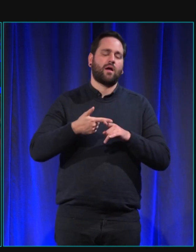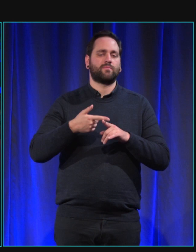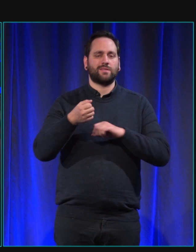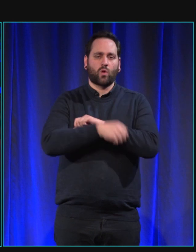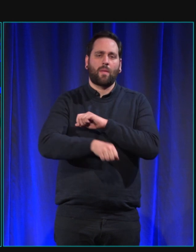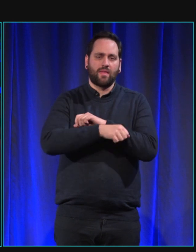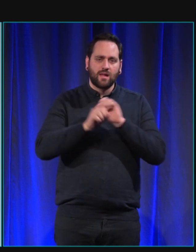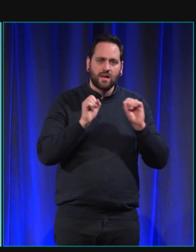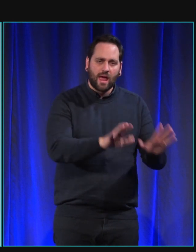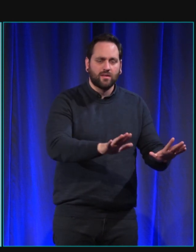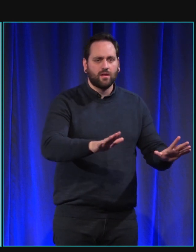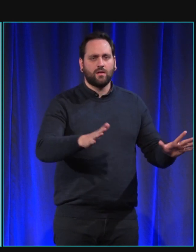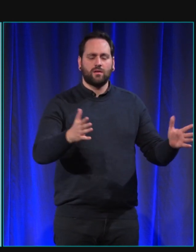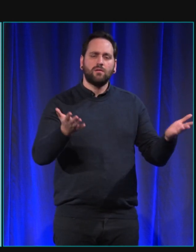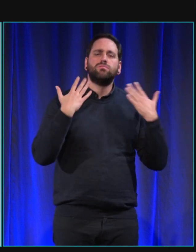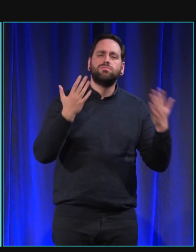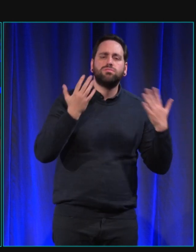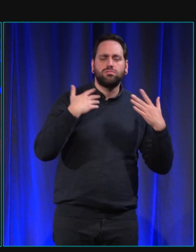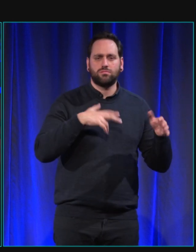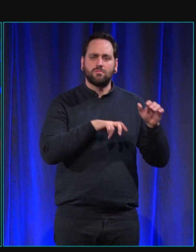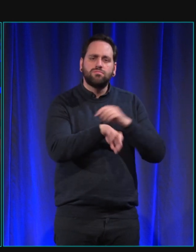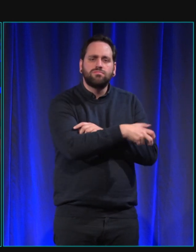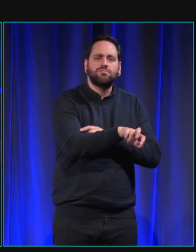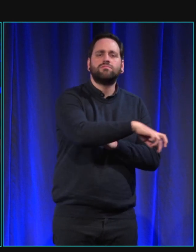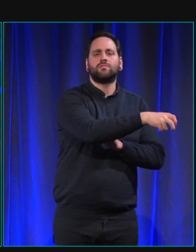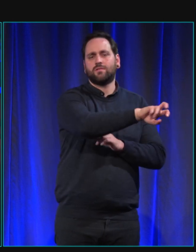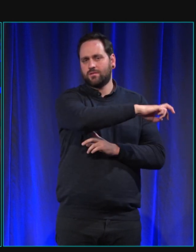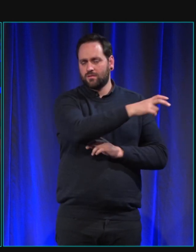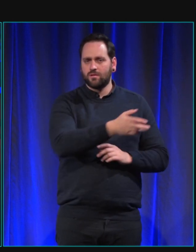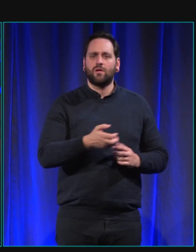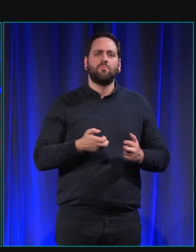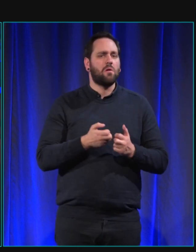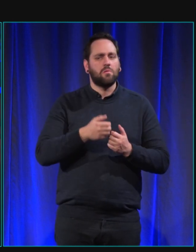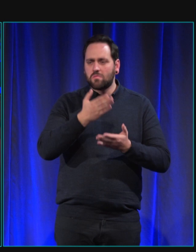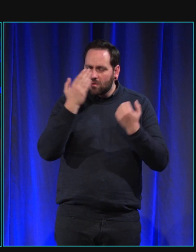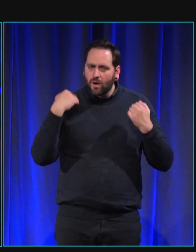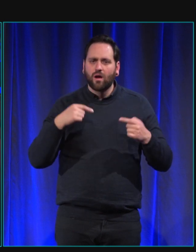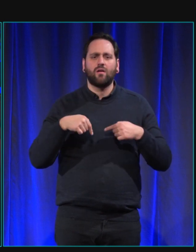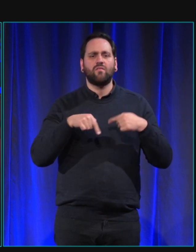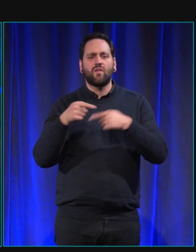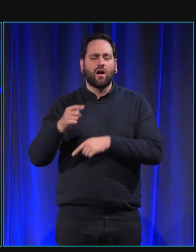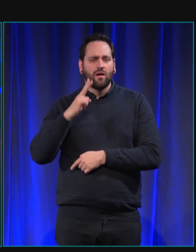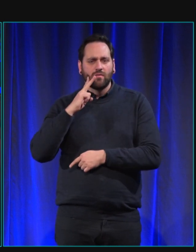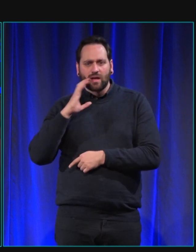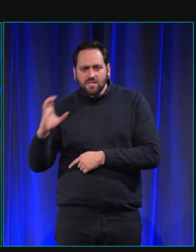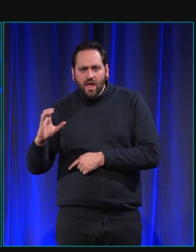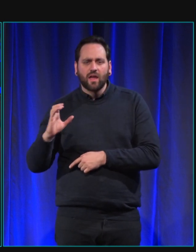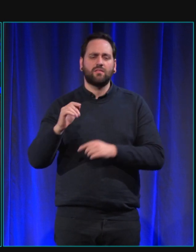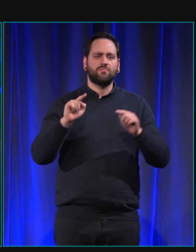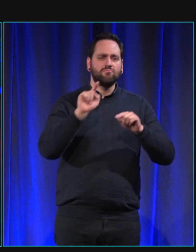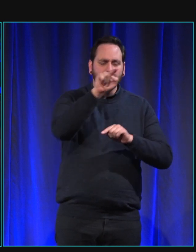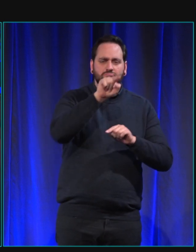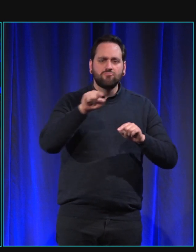détente et dès qu'on met le harnais par exemple si nous allons au but de Chaumont ou à Vincennes ou ailleurs dès qu'on met le harnais sur le dos du chien